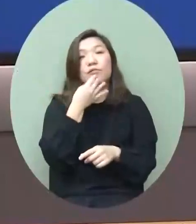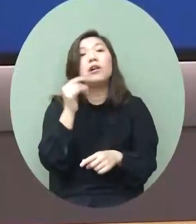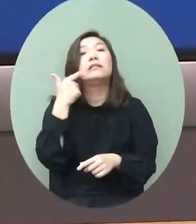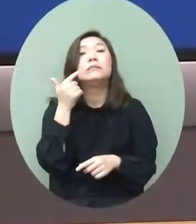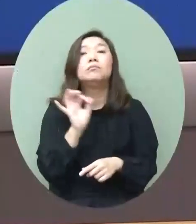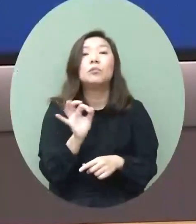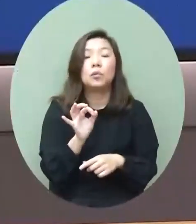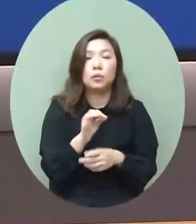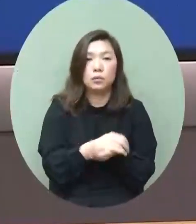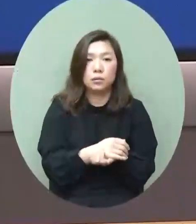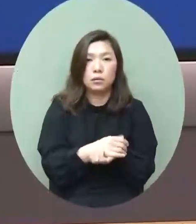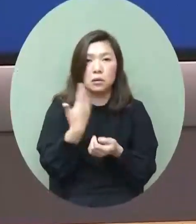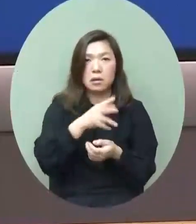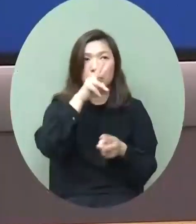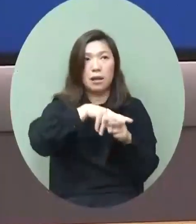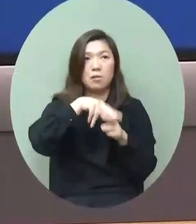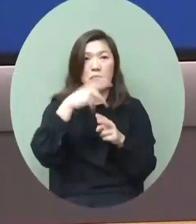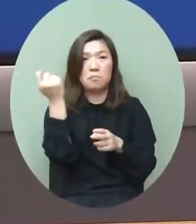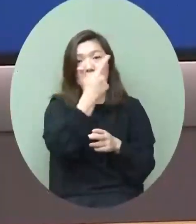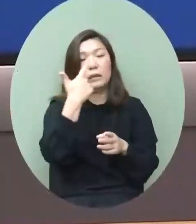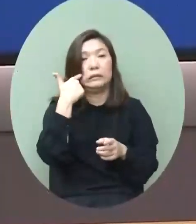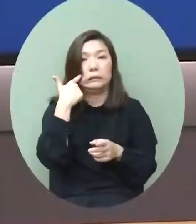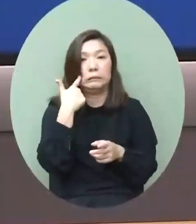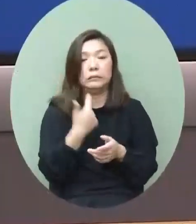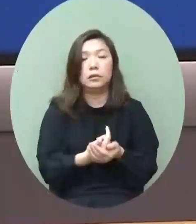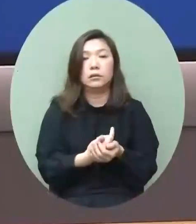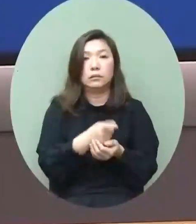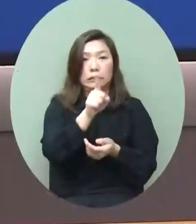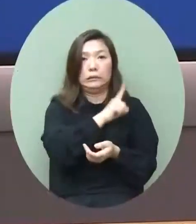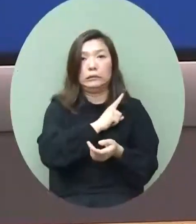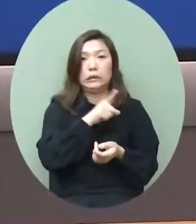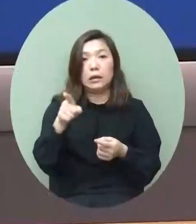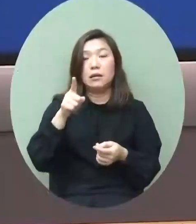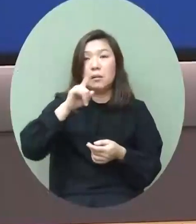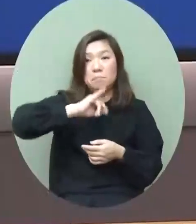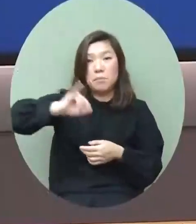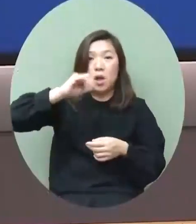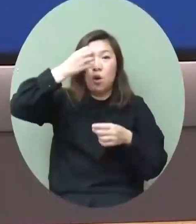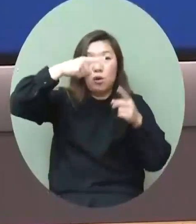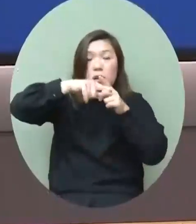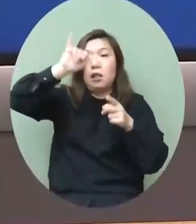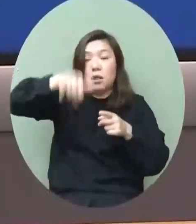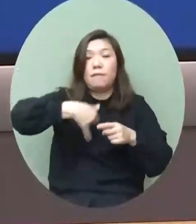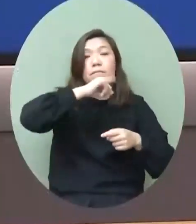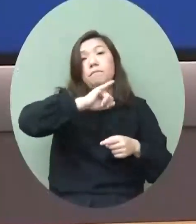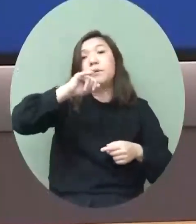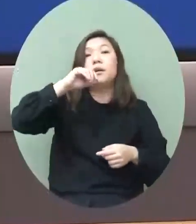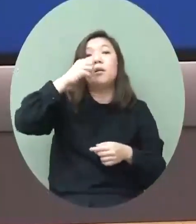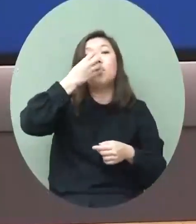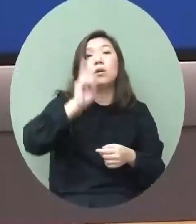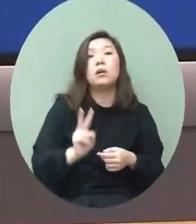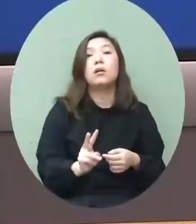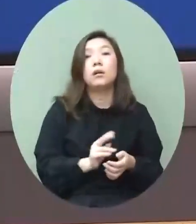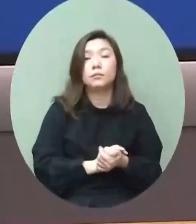亦都可能比內地都更嚴厲就是完全自己人都不能有飛機回來